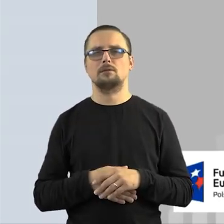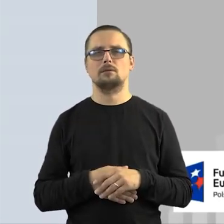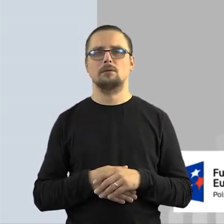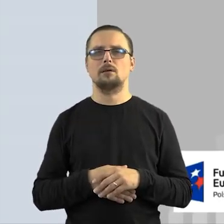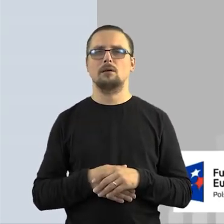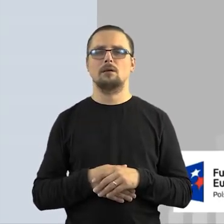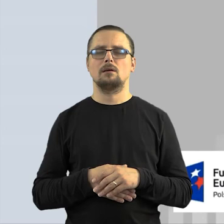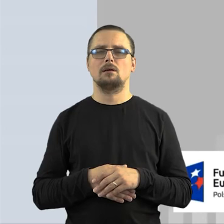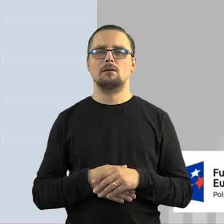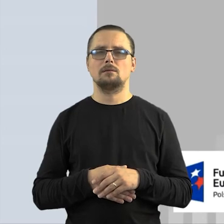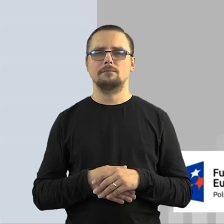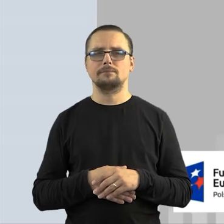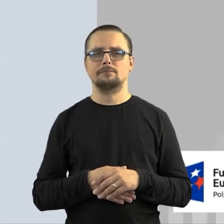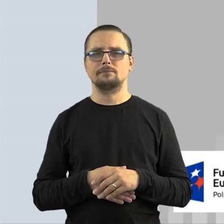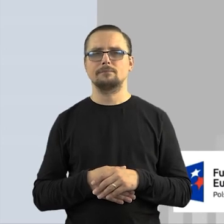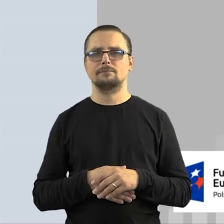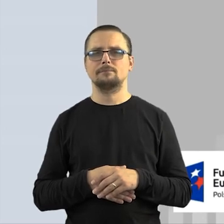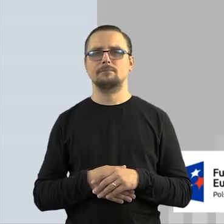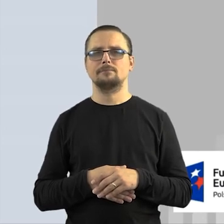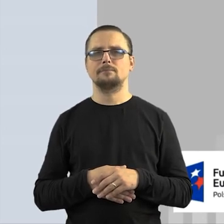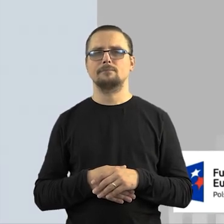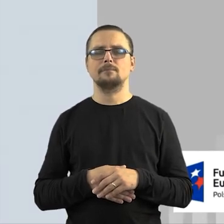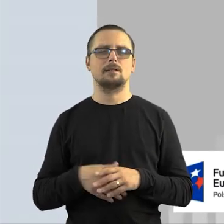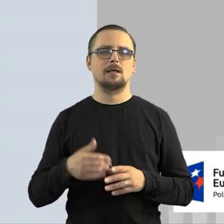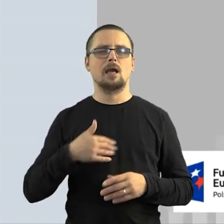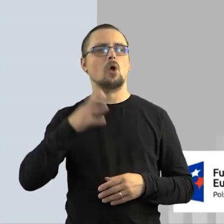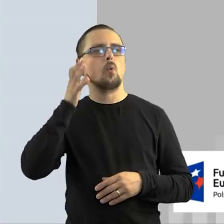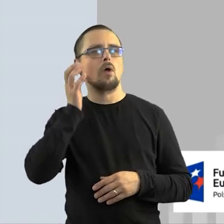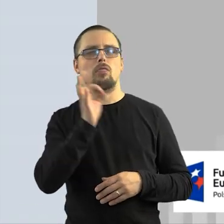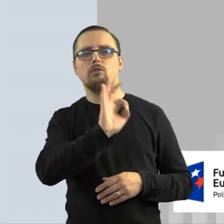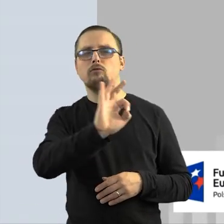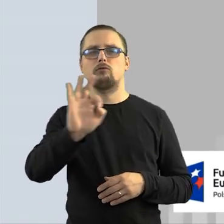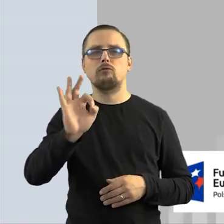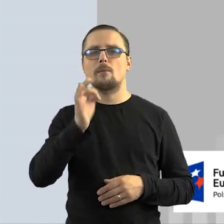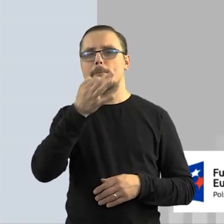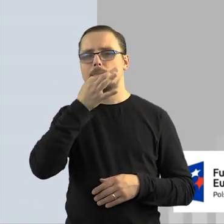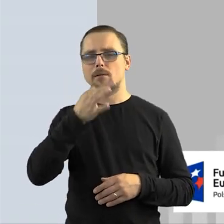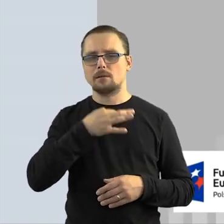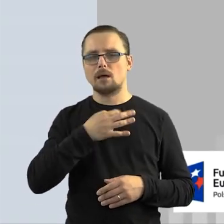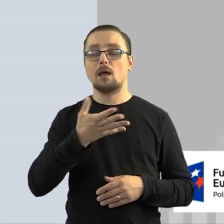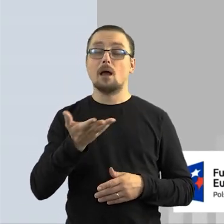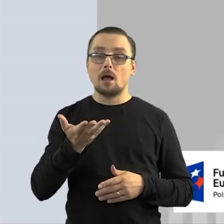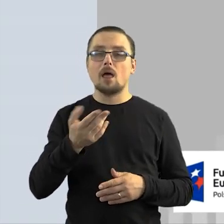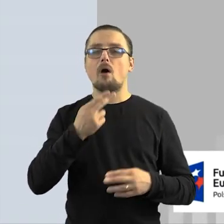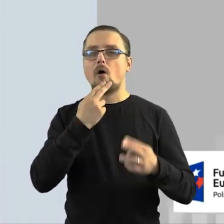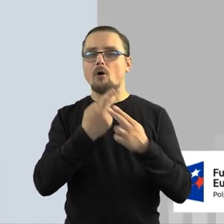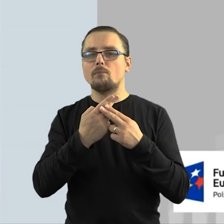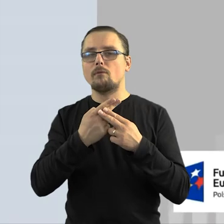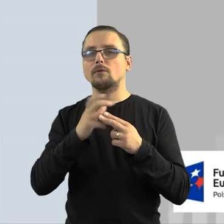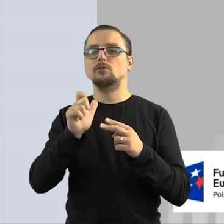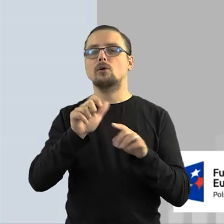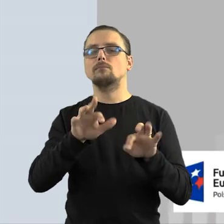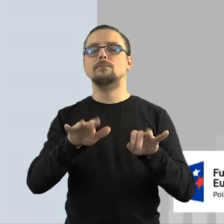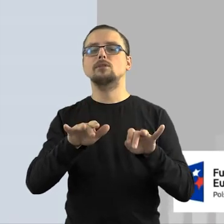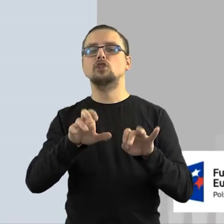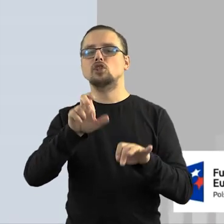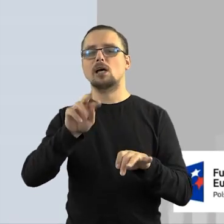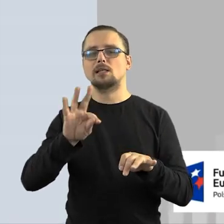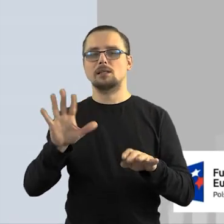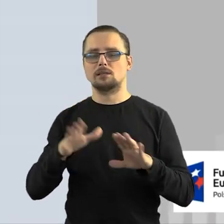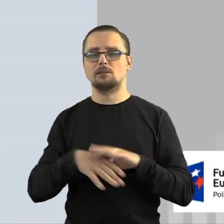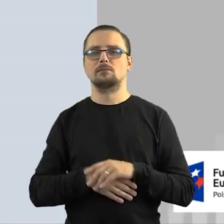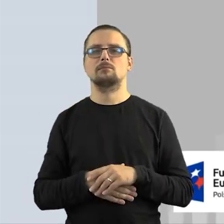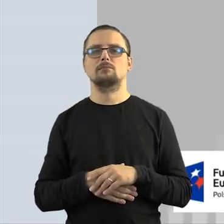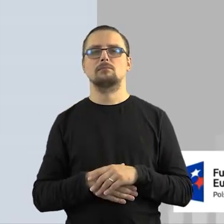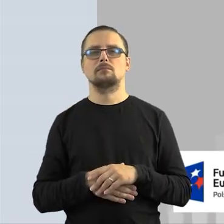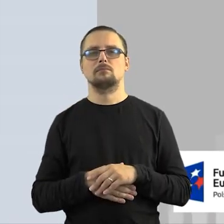drobne pytania z przygotowań, ale z chęcią bym usłyszała, odpowiedziała tak naprawdę, bo nie będę miała możliwości usłyszeć, ale odpowiedziała